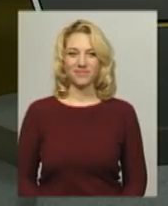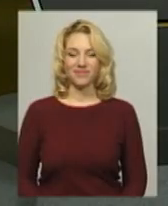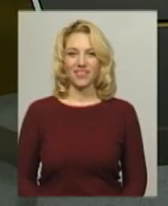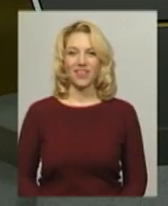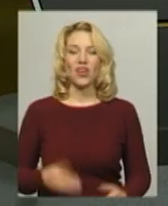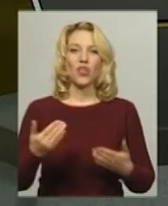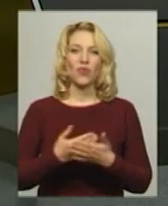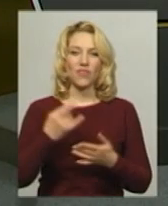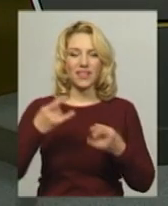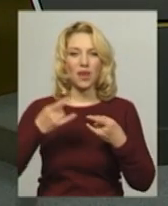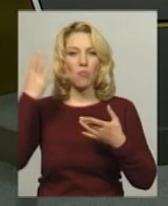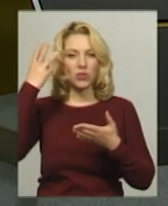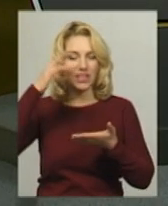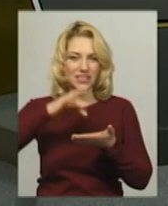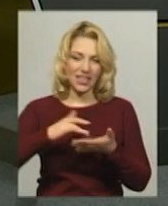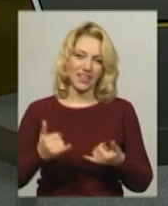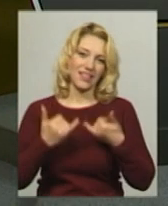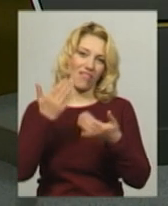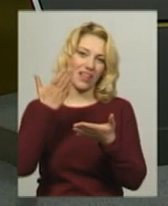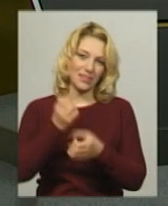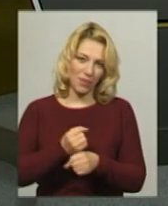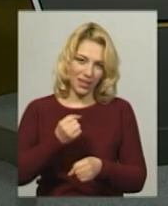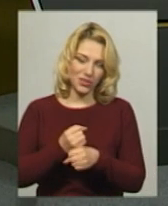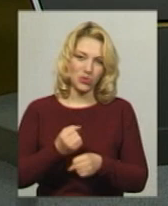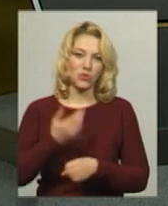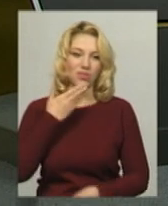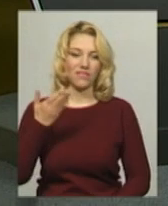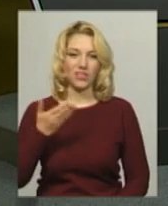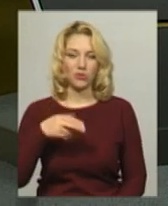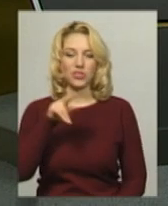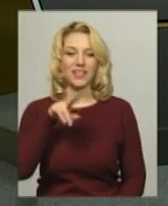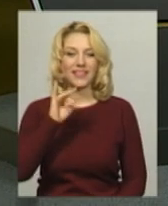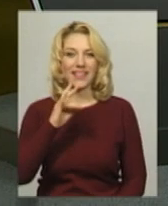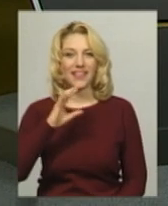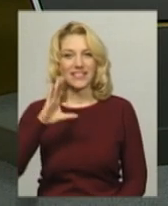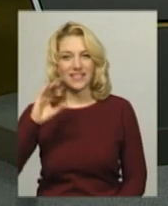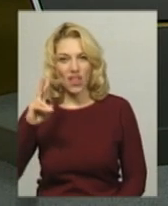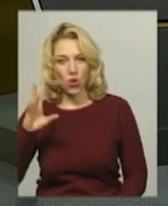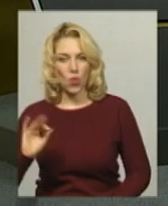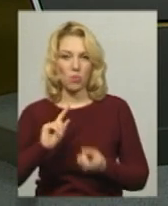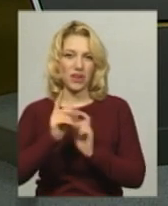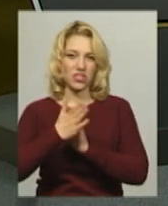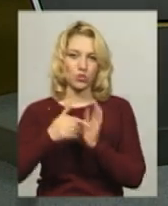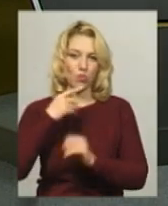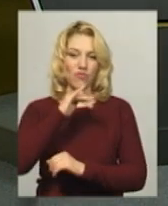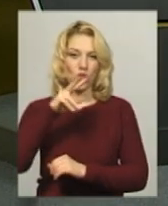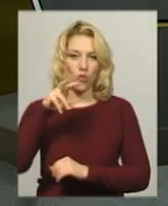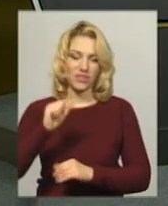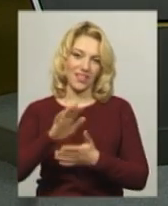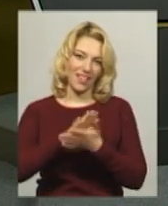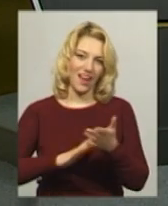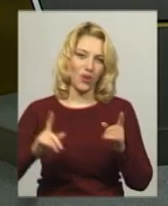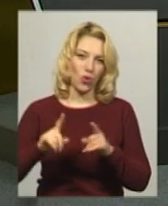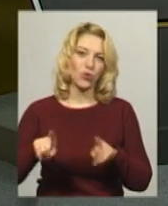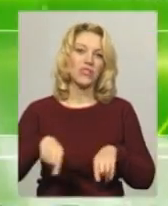Новини в ефірі Поділля Центр у студії. Для вас працюють ведуча Дарина Денисенко, перекладна жестову мову Оксана Фіновська. Далі коротко про такі